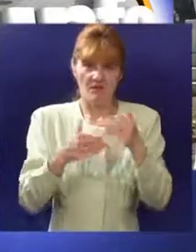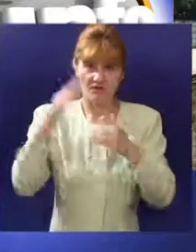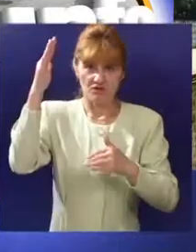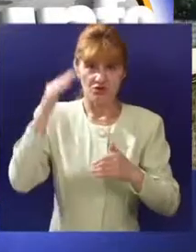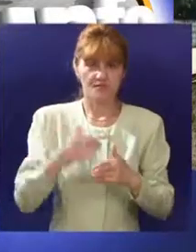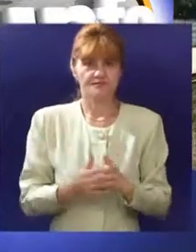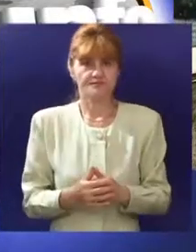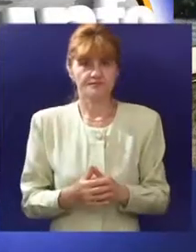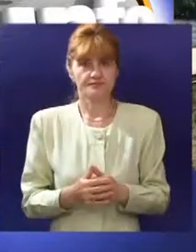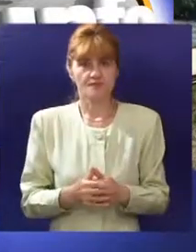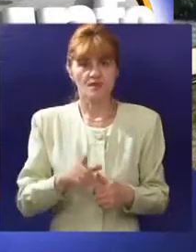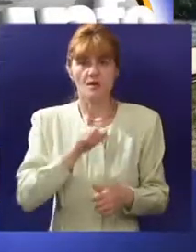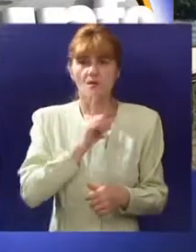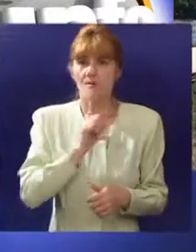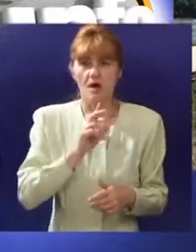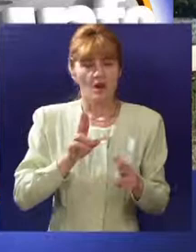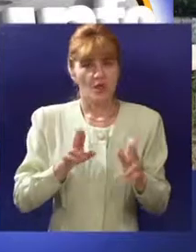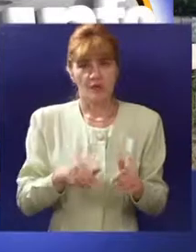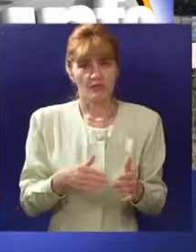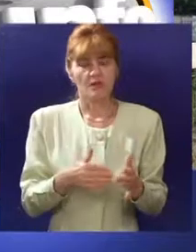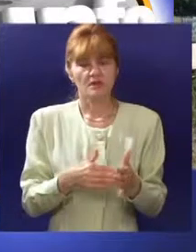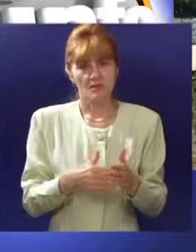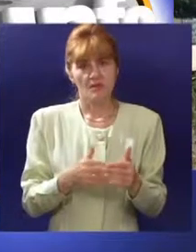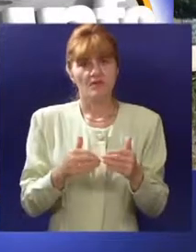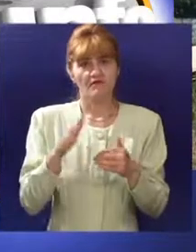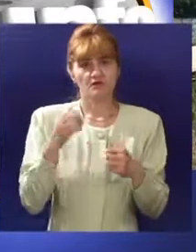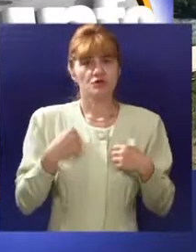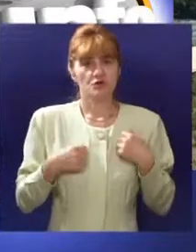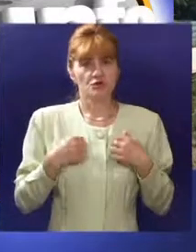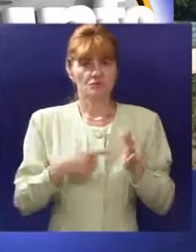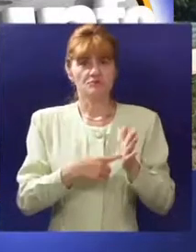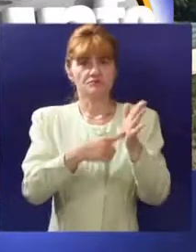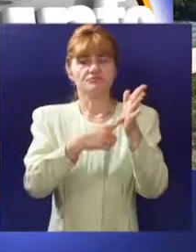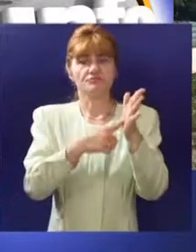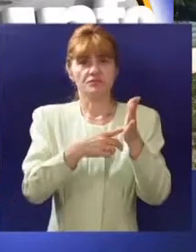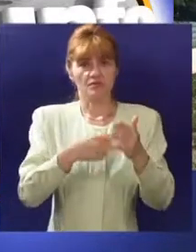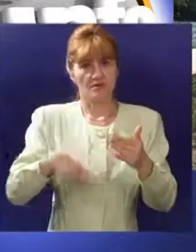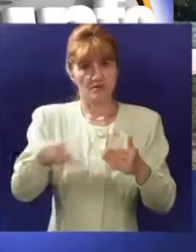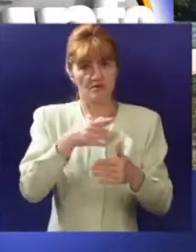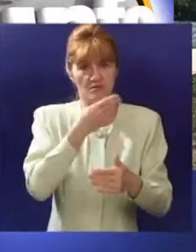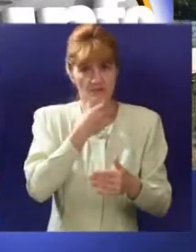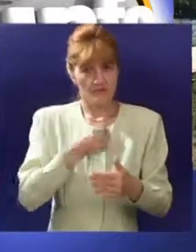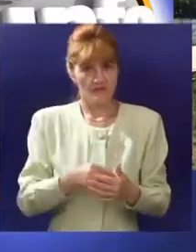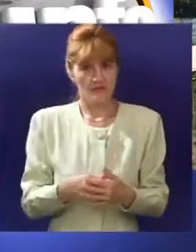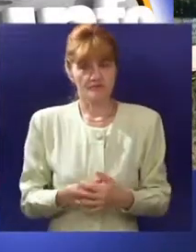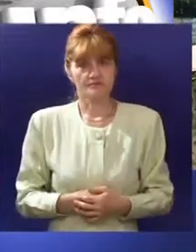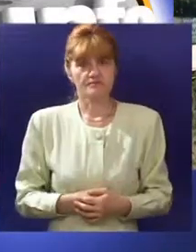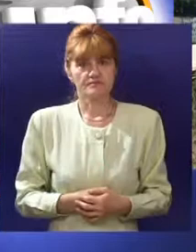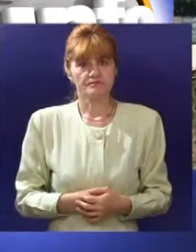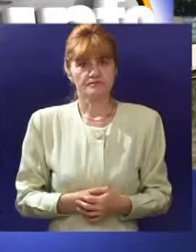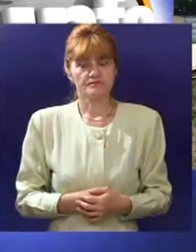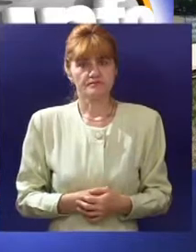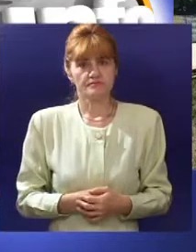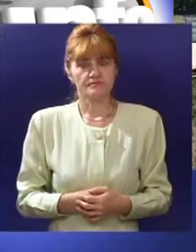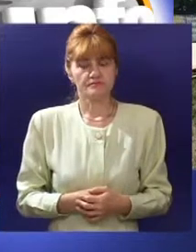više Mislim da jako malo ima da bi trebalo više dobro da se Subotičani ima šta pokazati po mom misljenju da sam upravo ja